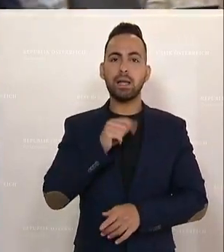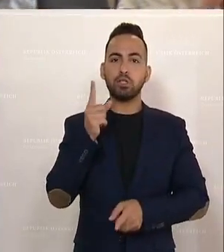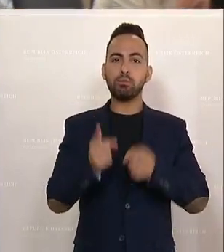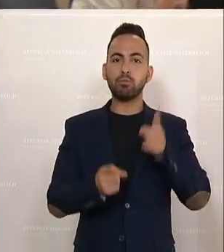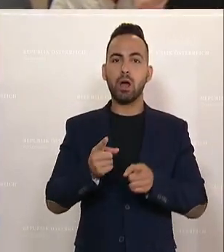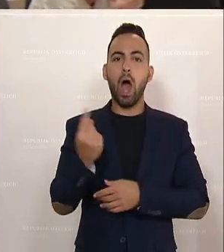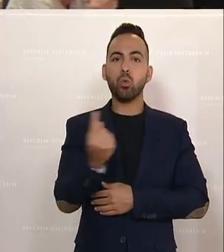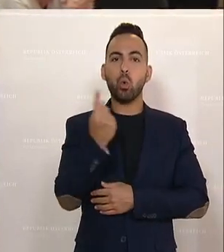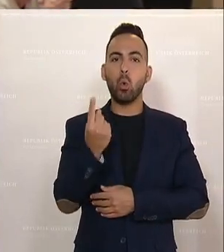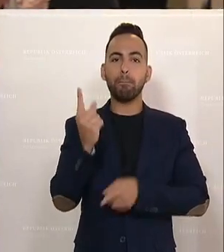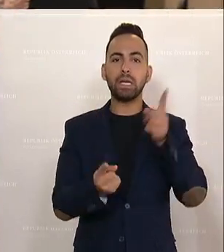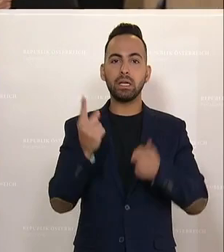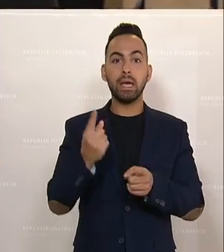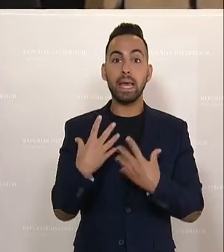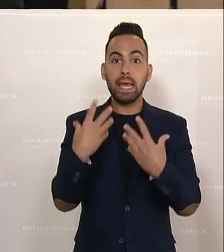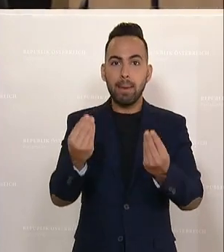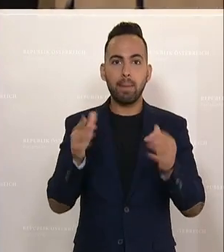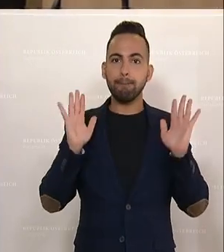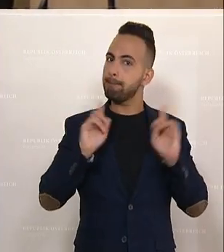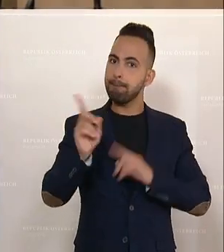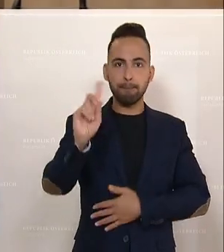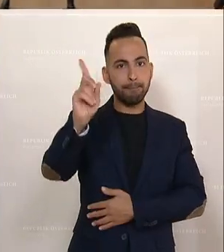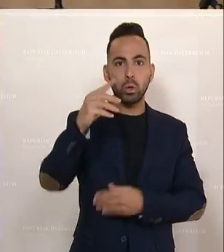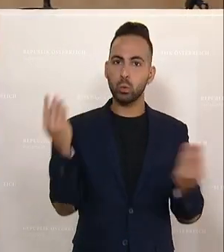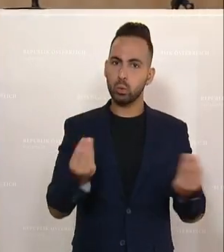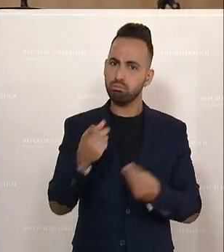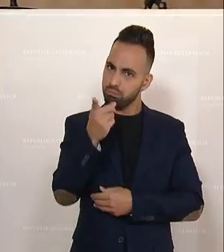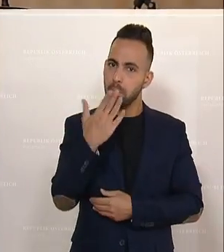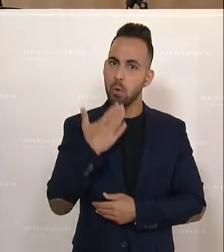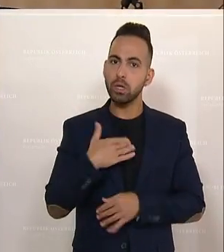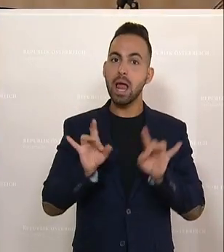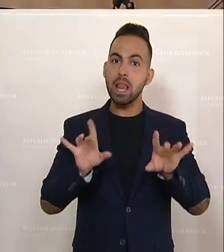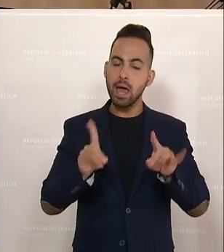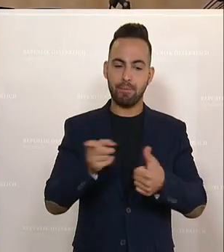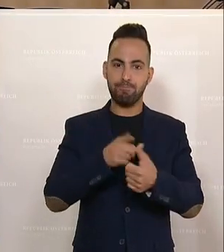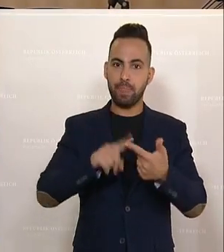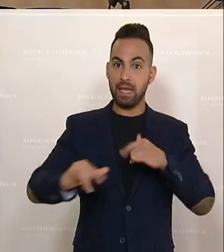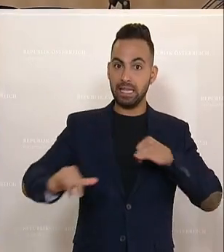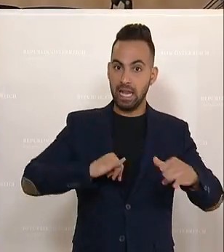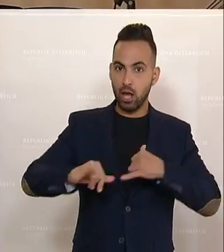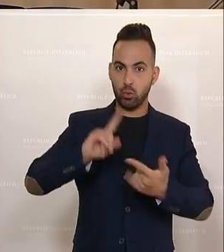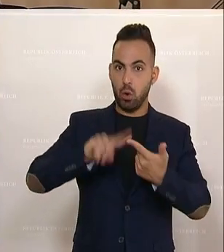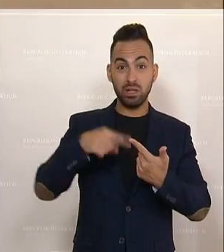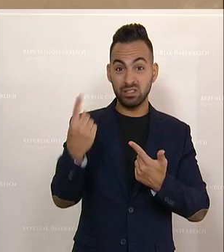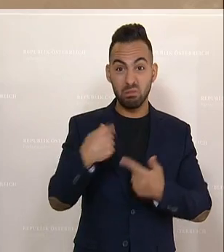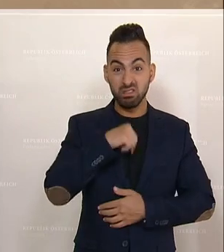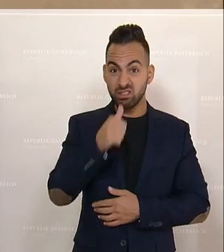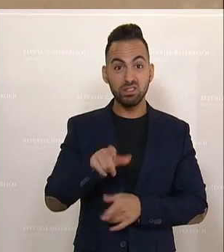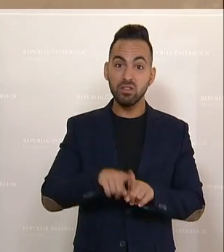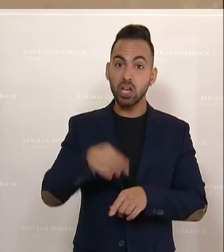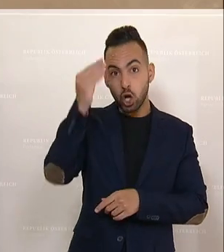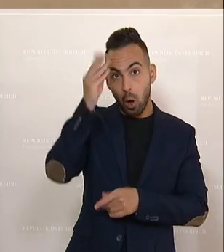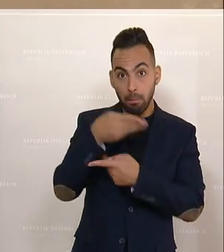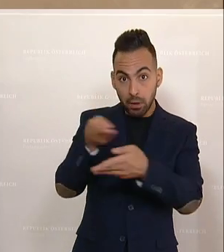denen Autonomie zu geben, weil Sie offensichtlich den Lehrerinnen und Lehrern und den Direktorinnen und Direktoren nicht zutrauen, dass gute